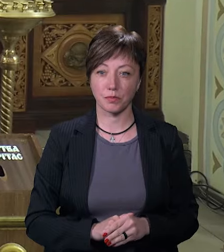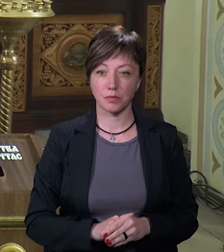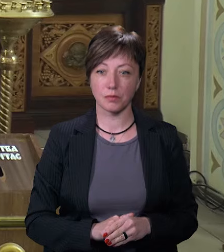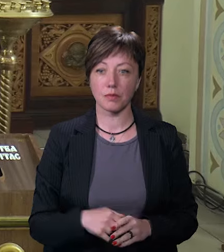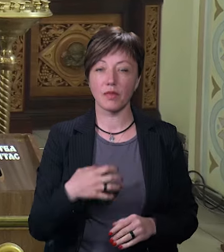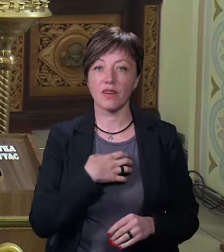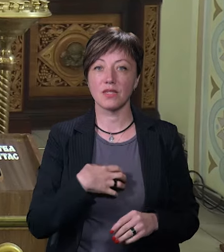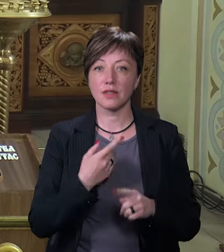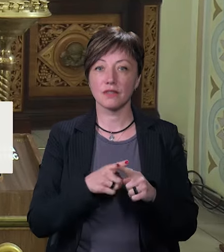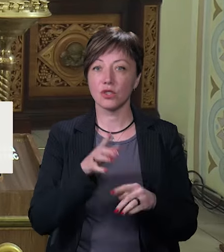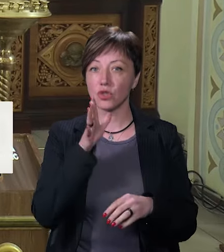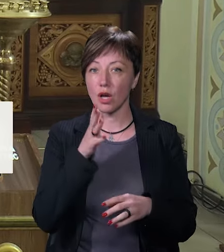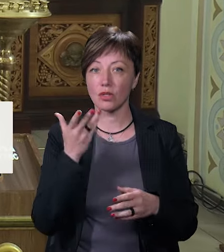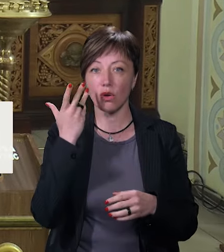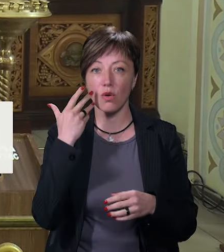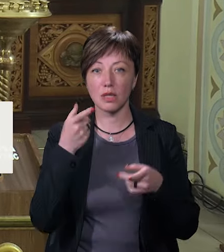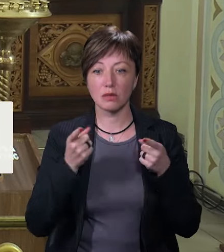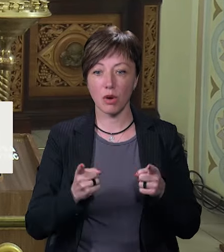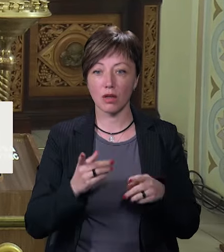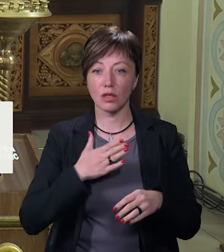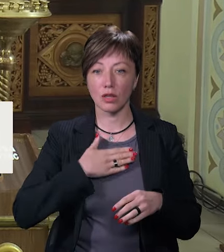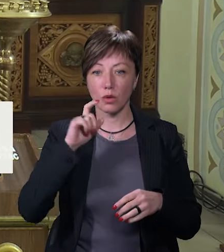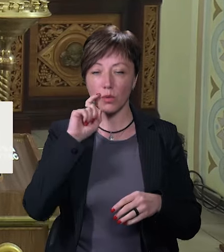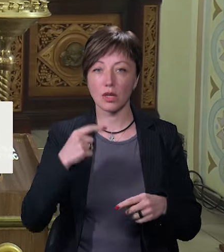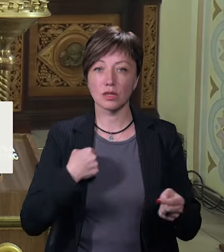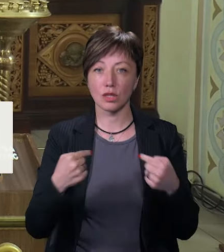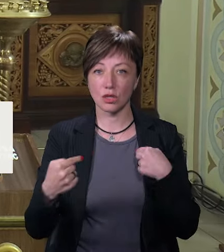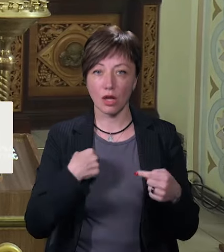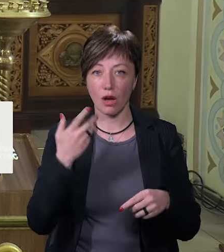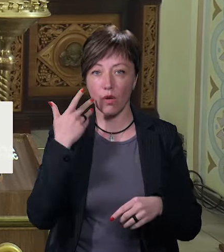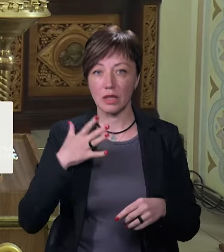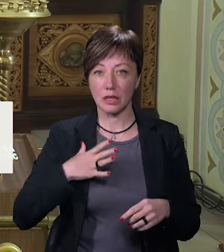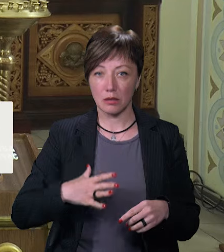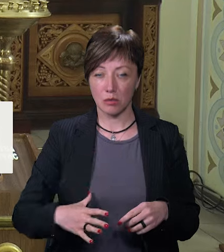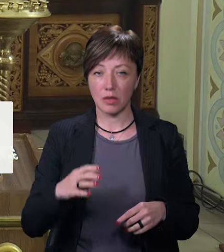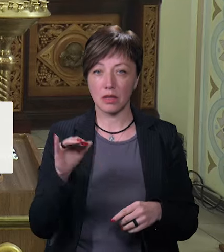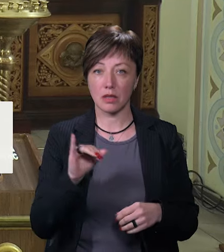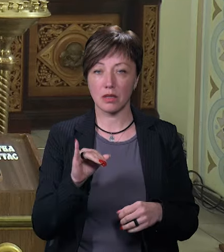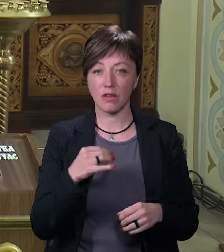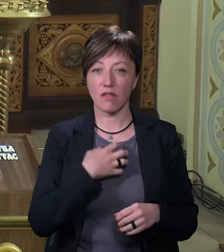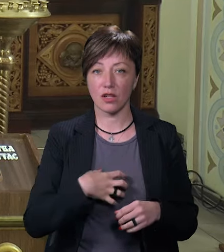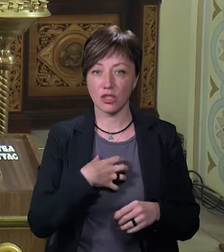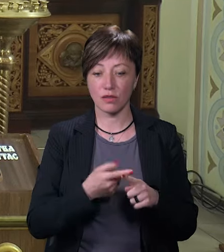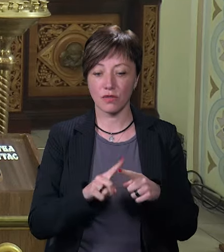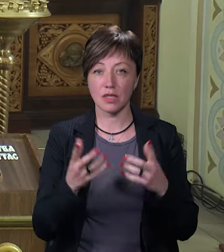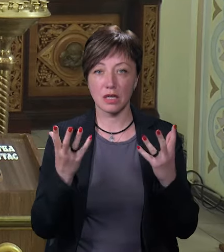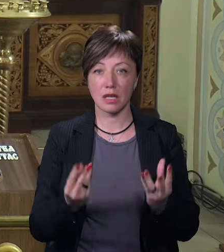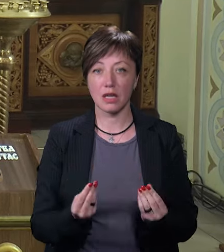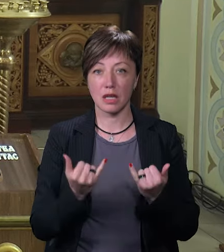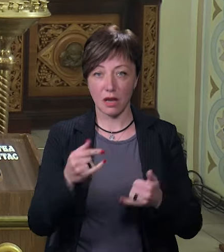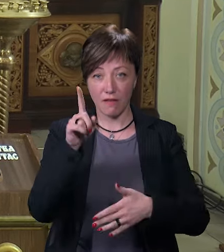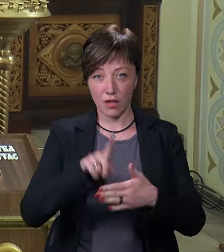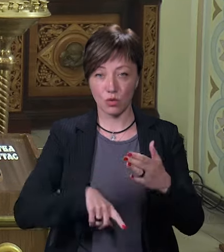Важливо в цей час, коли справді наша Україна страждає, коли терпеть. І важливо в ці дні для